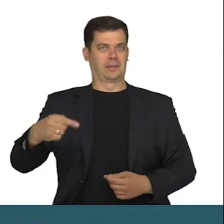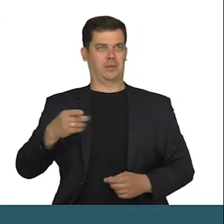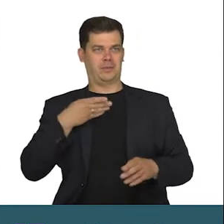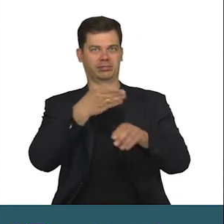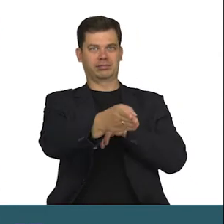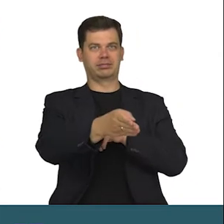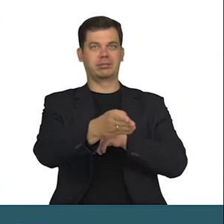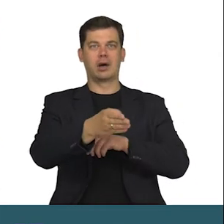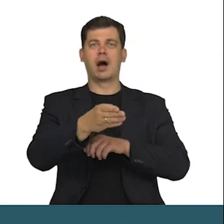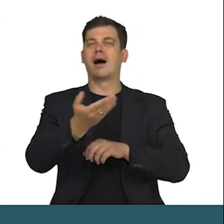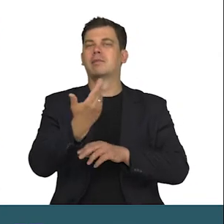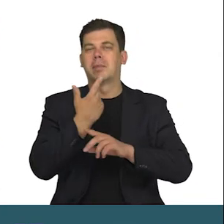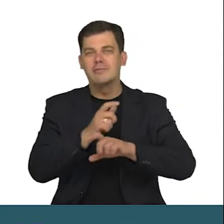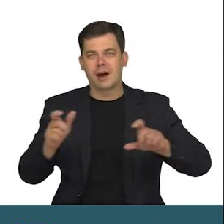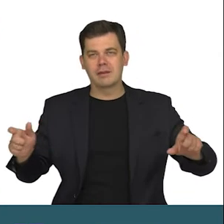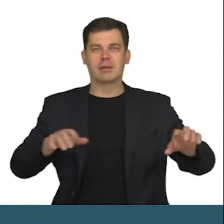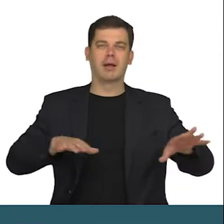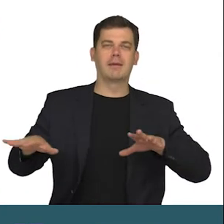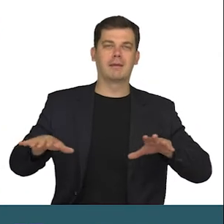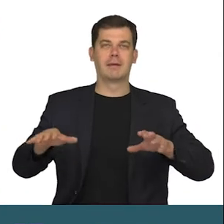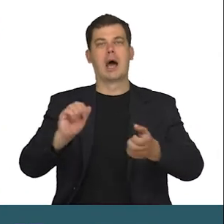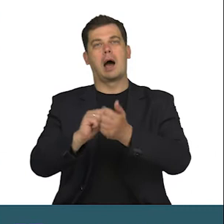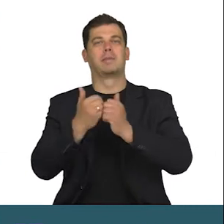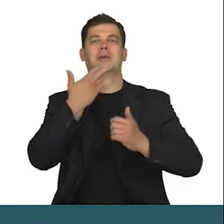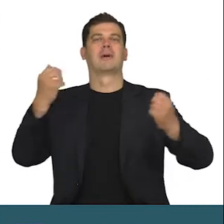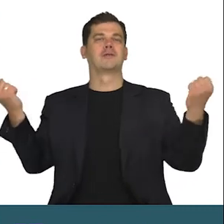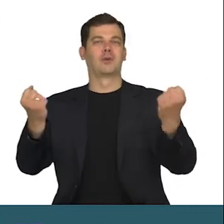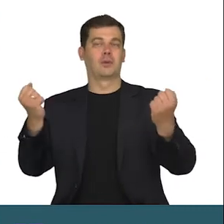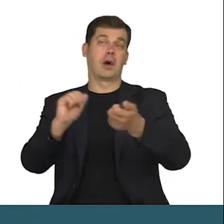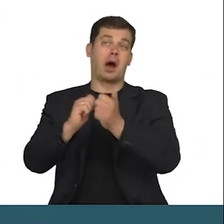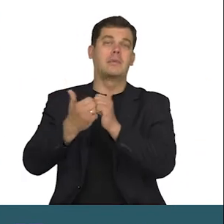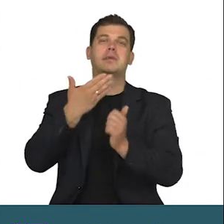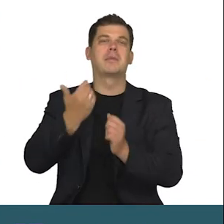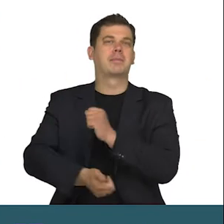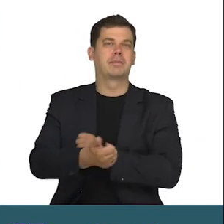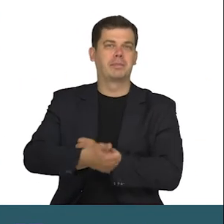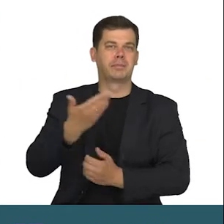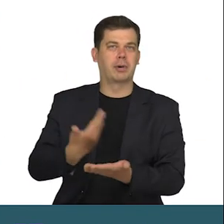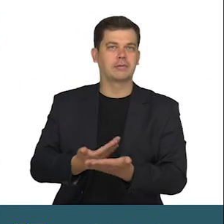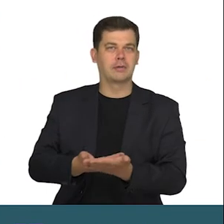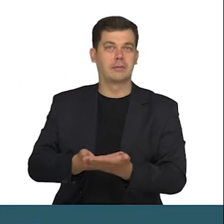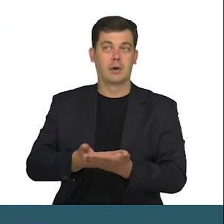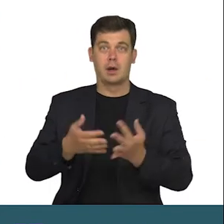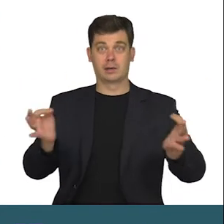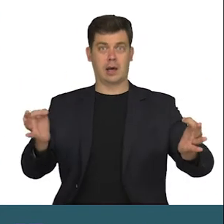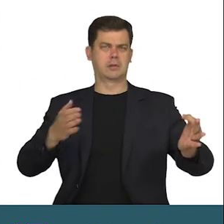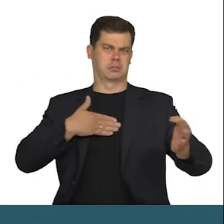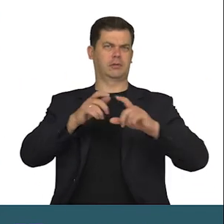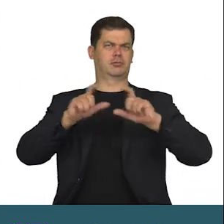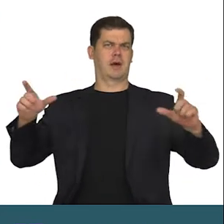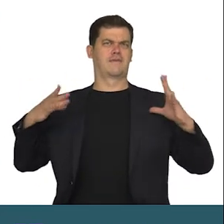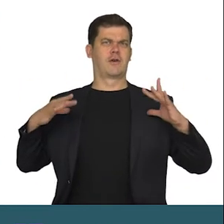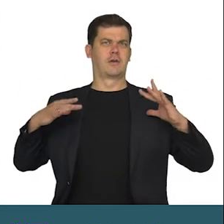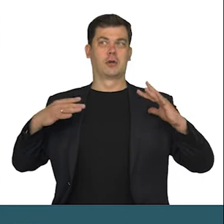Ale nigdy nie było czasu. Albo siły. Albo powodu. A teraz czasu jakby więcej.